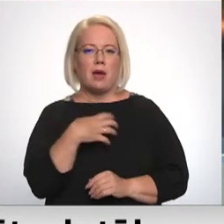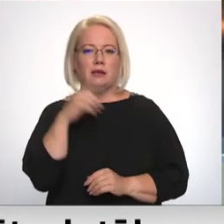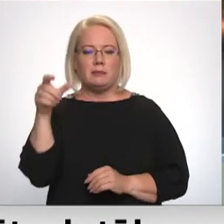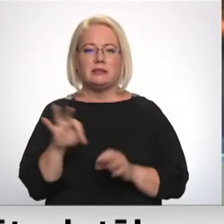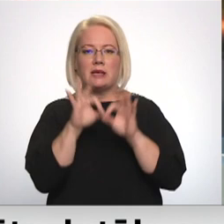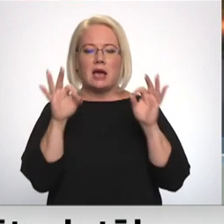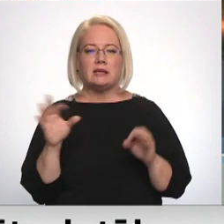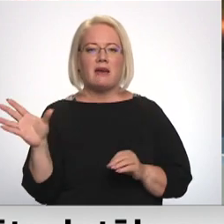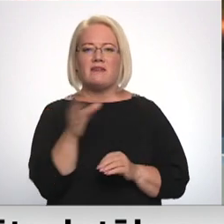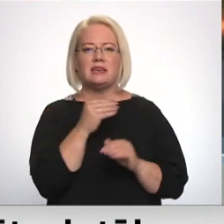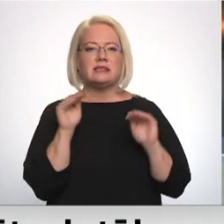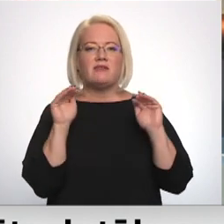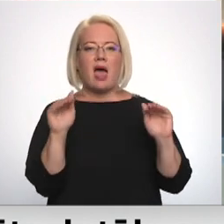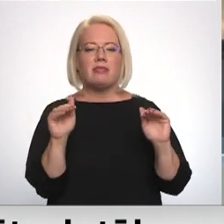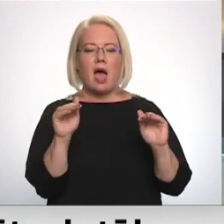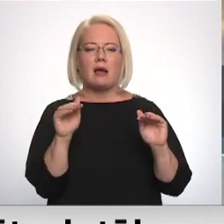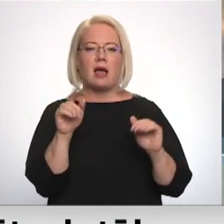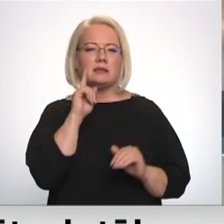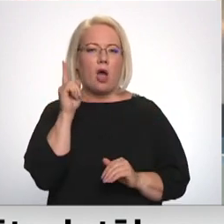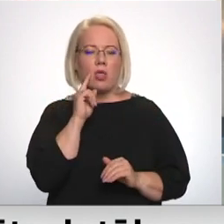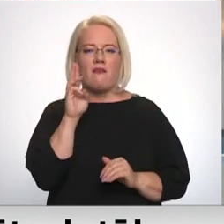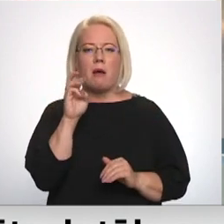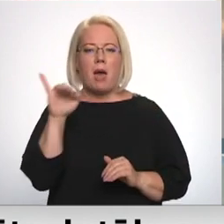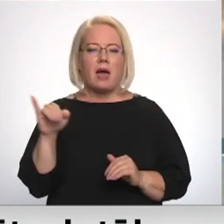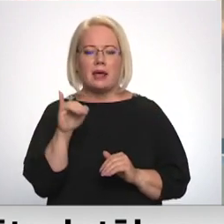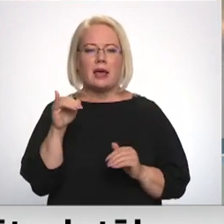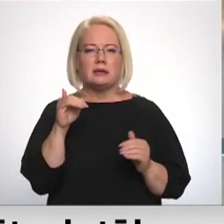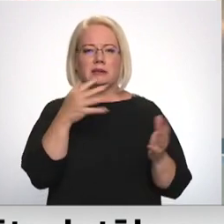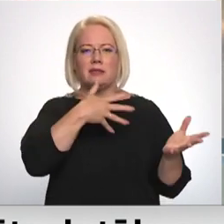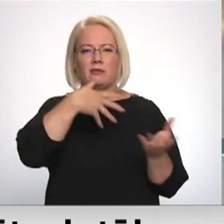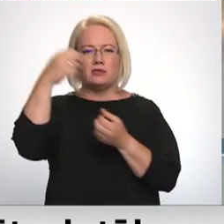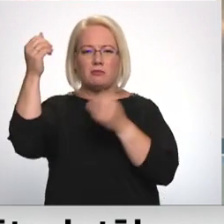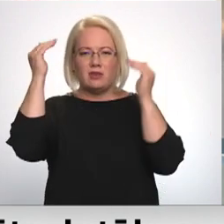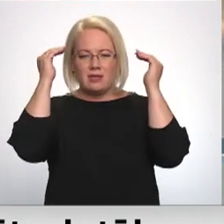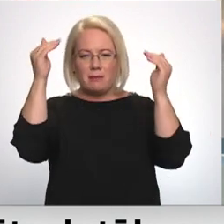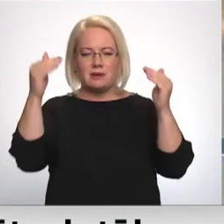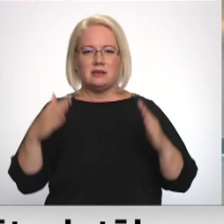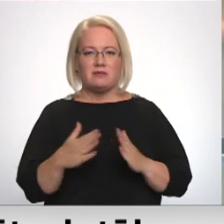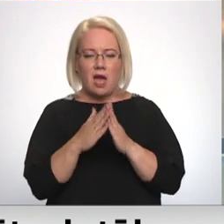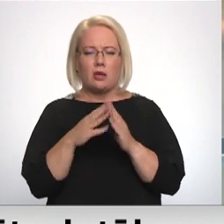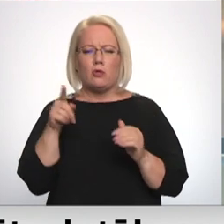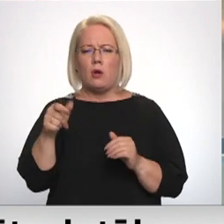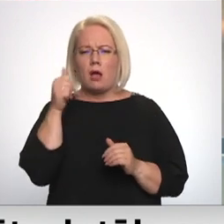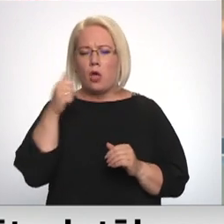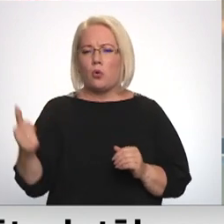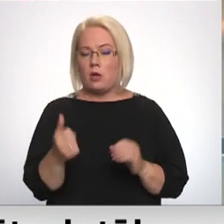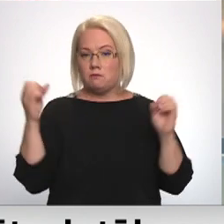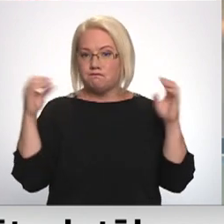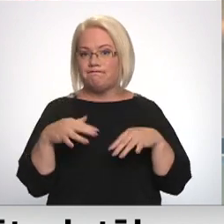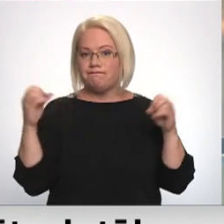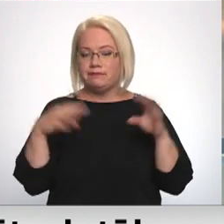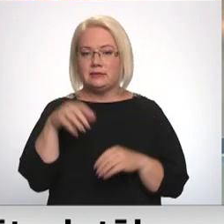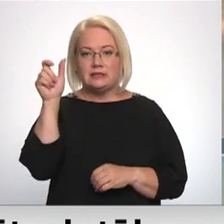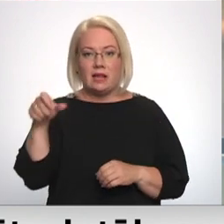vissvētākās jaunavas Marijas debesīs uzņemšanas svētki aglonā. Katru gadu tie pulcē tūkstošiem cilvēku, un šajās dienās uz